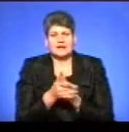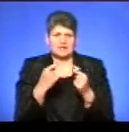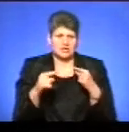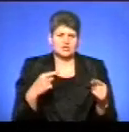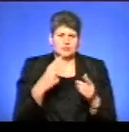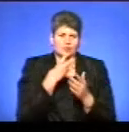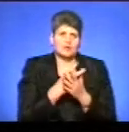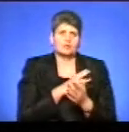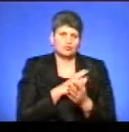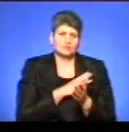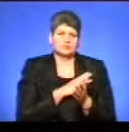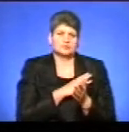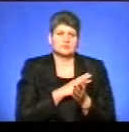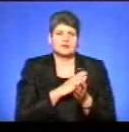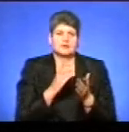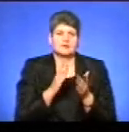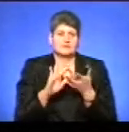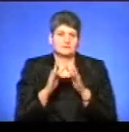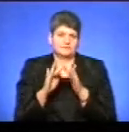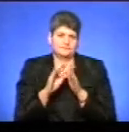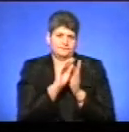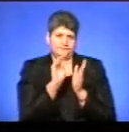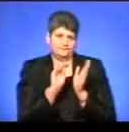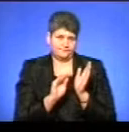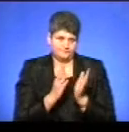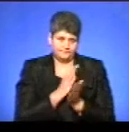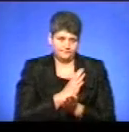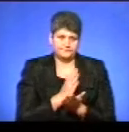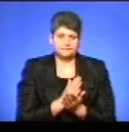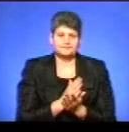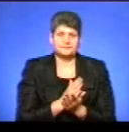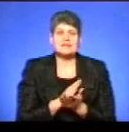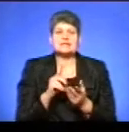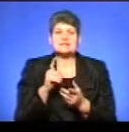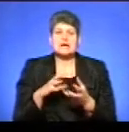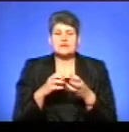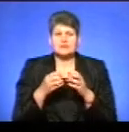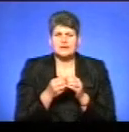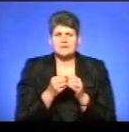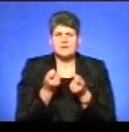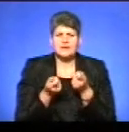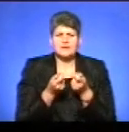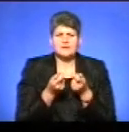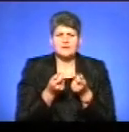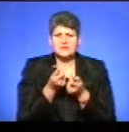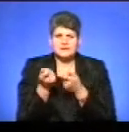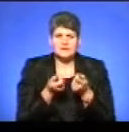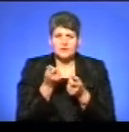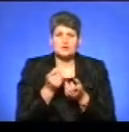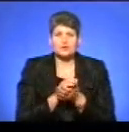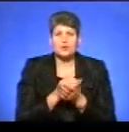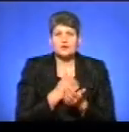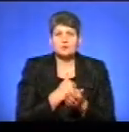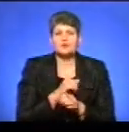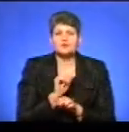показників була оприлюднена на відповідних сайтах. За результатами більш детальнішого ознайомлення, хотілося б